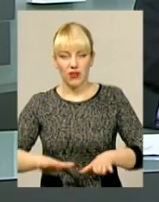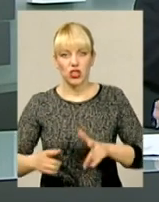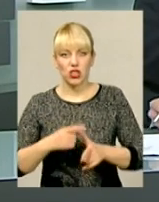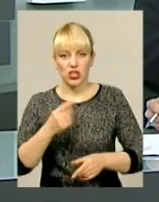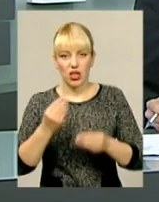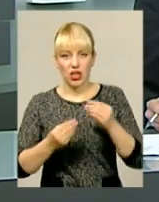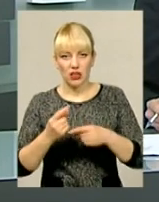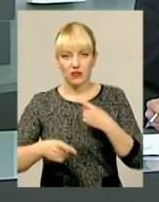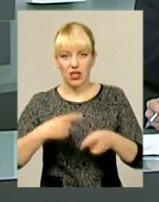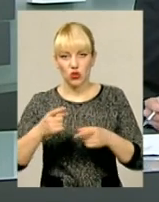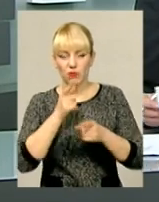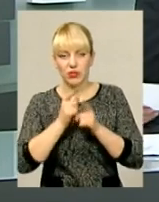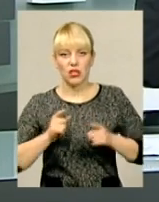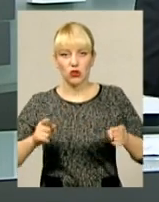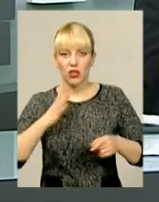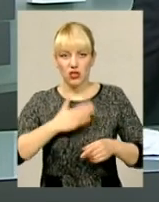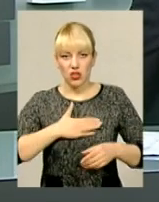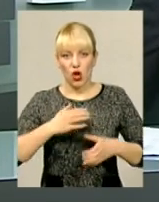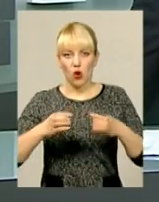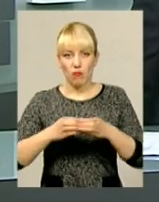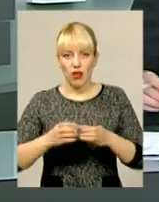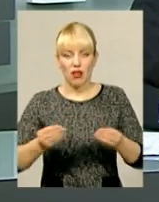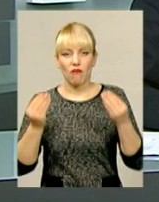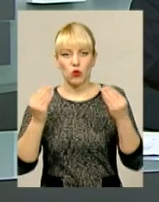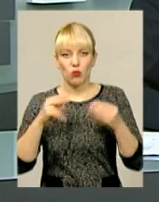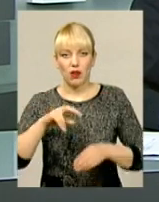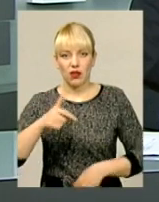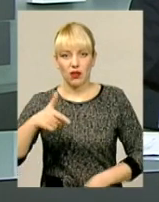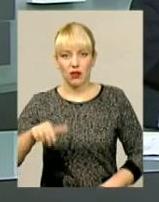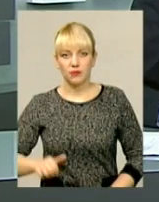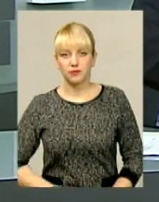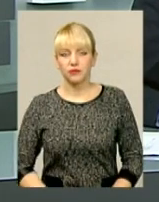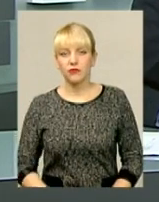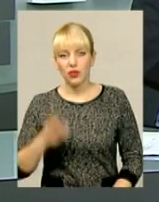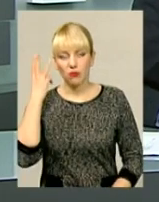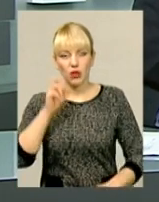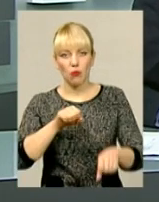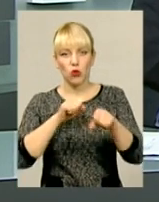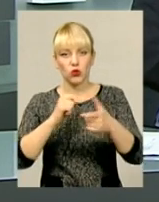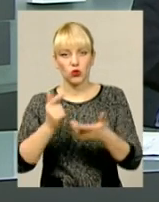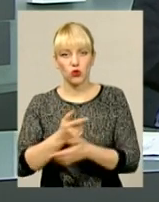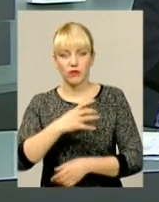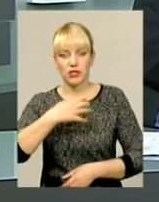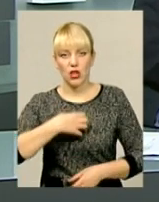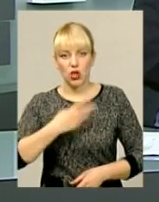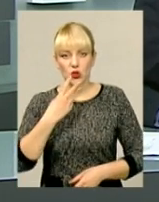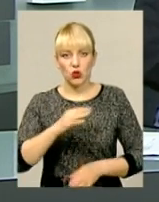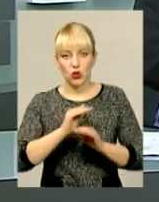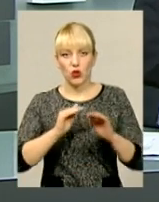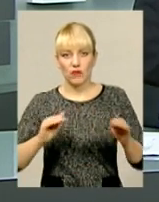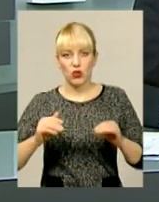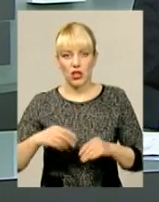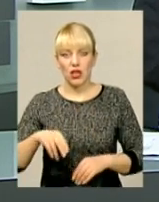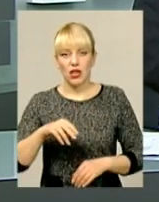наступного сезону наша команда в Суперлізі. Хмельницькі боксери знову і з нагородами. троє вихованців, дею